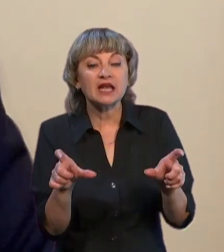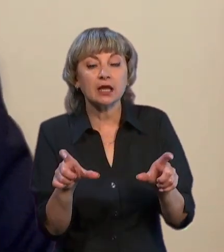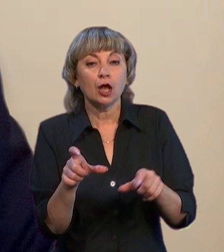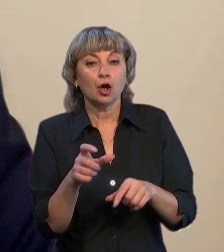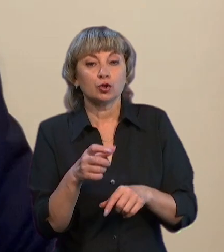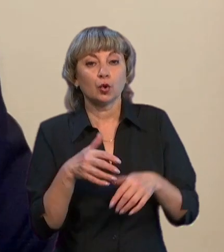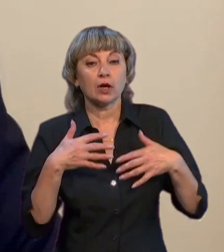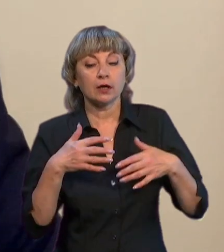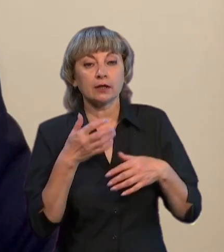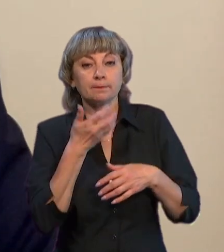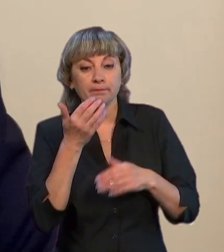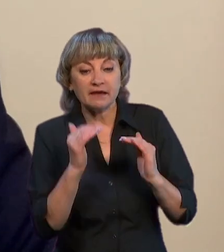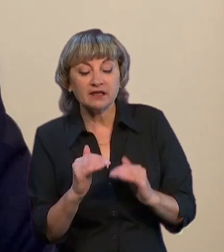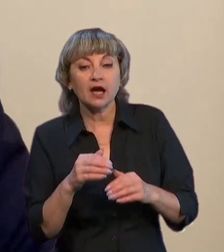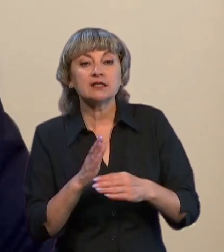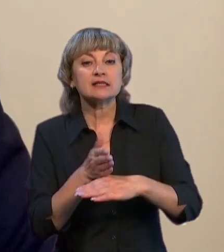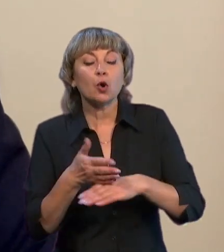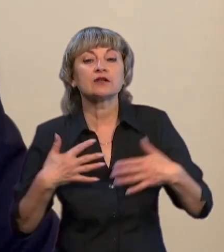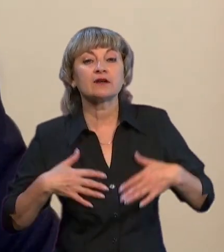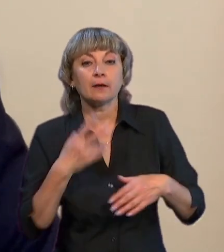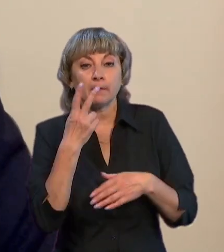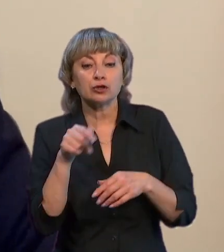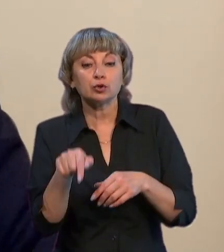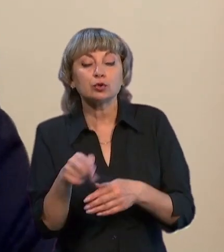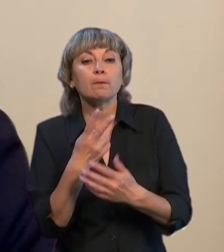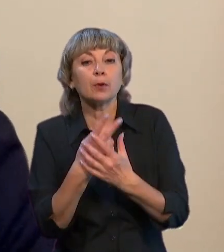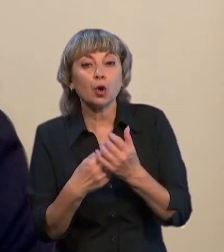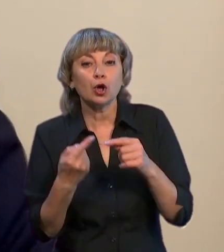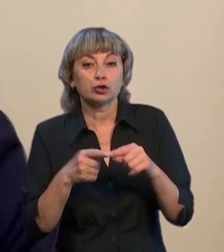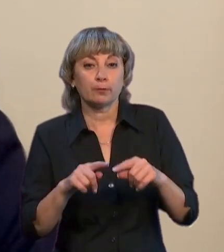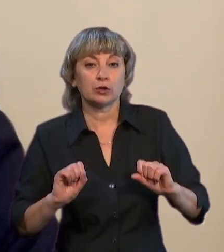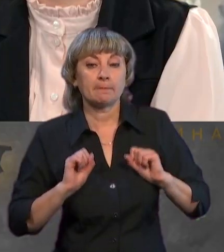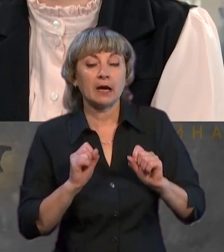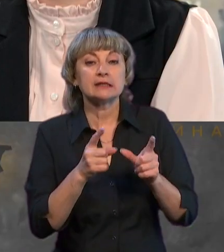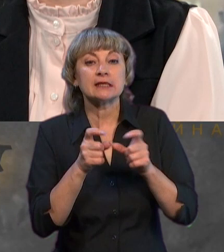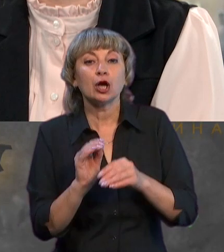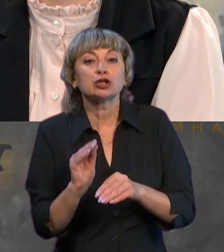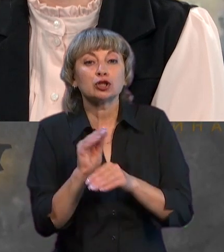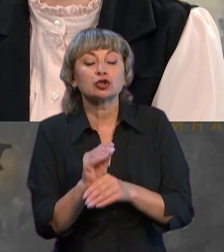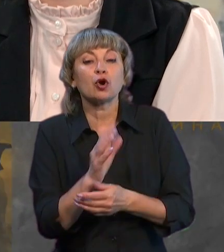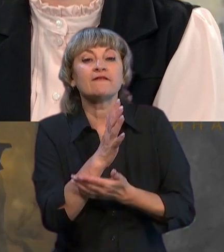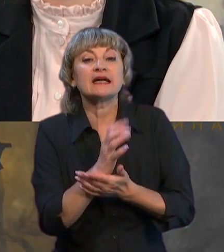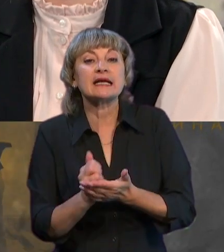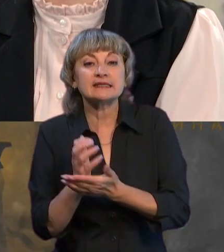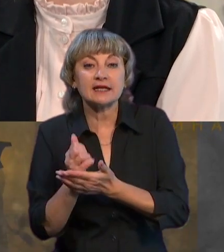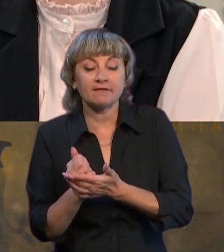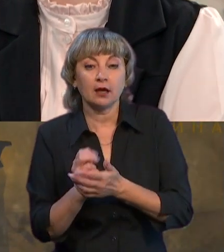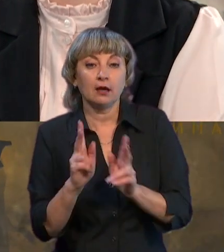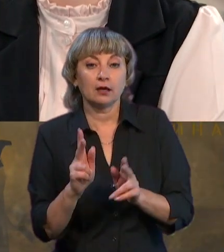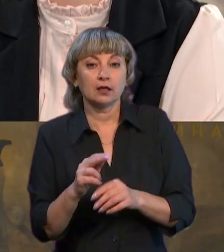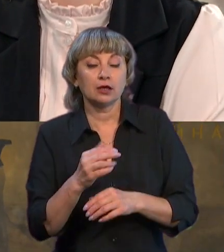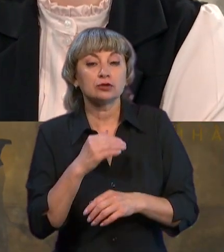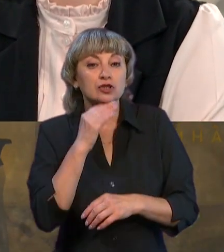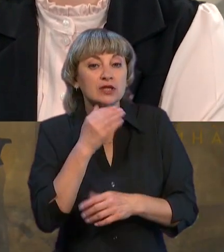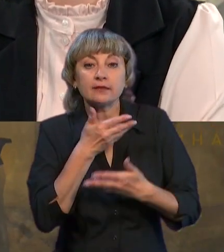Крим. Вони стратегічно бачать, що тут програш. Тому намагаються ще задіяти якісь додаткові резерви, яких вже достатньо